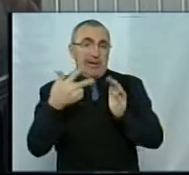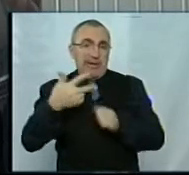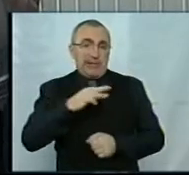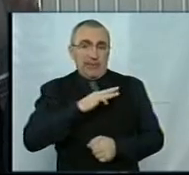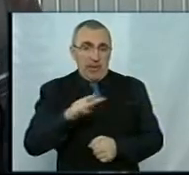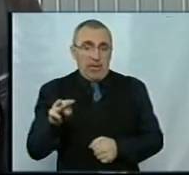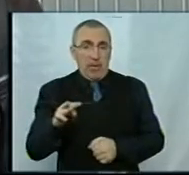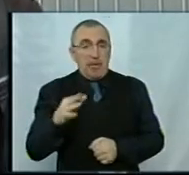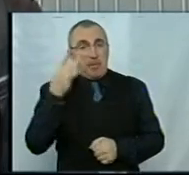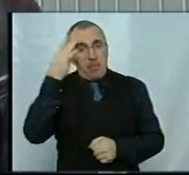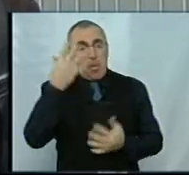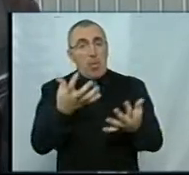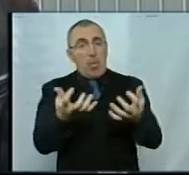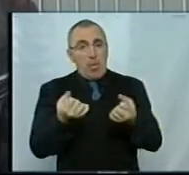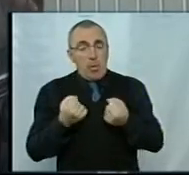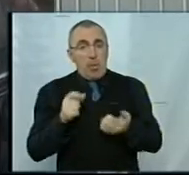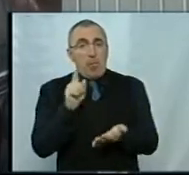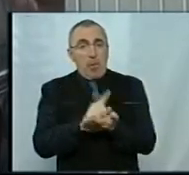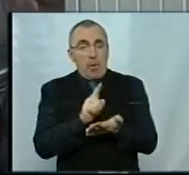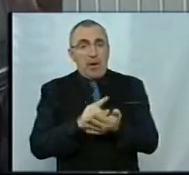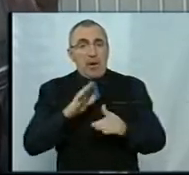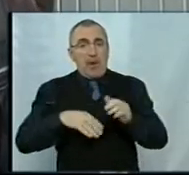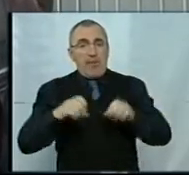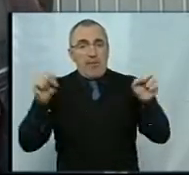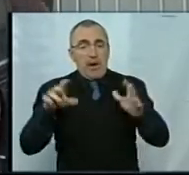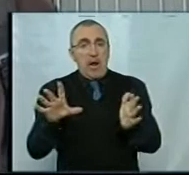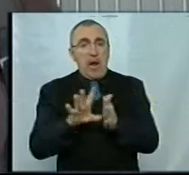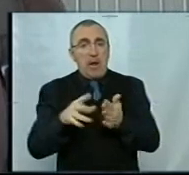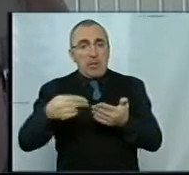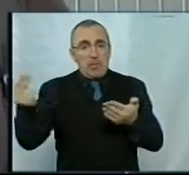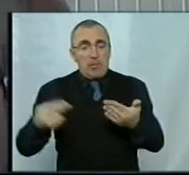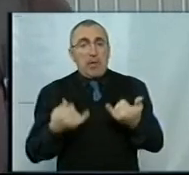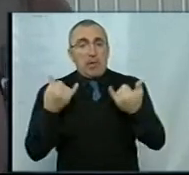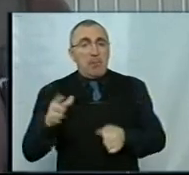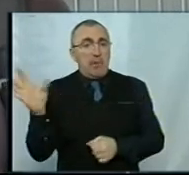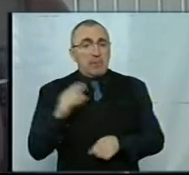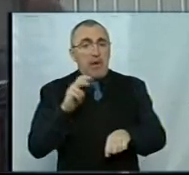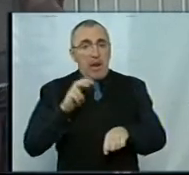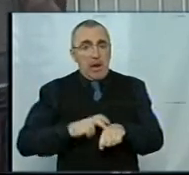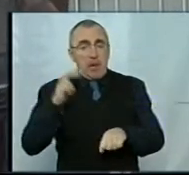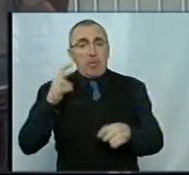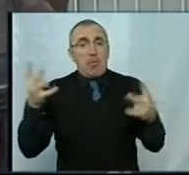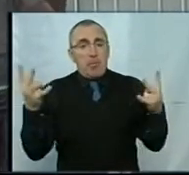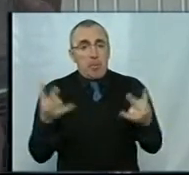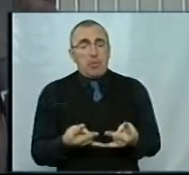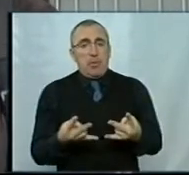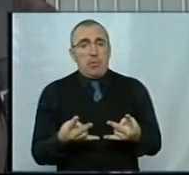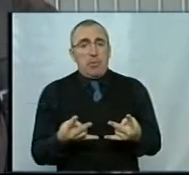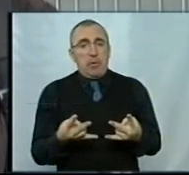з метою отримати в податковій кваліфікаційний електронний підпис, який тепер для всіх лікарів буде потрібен